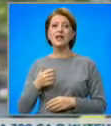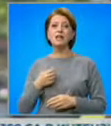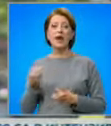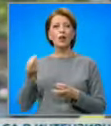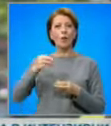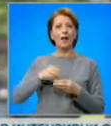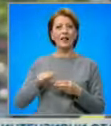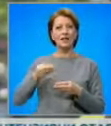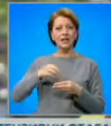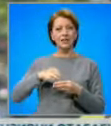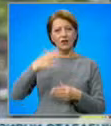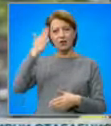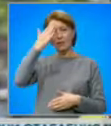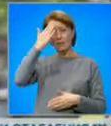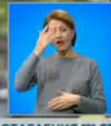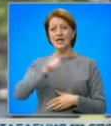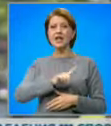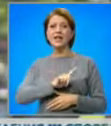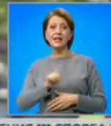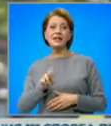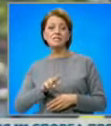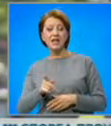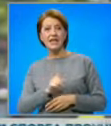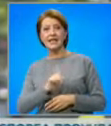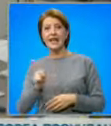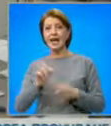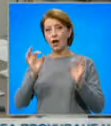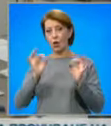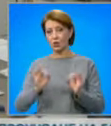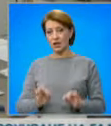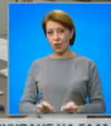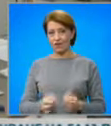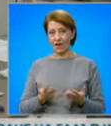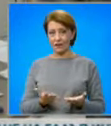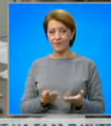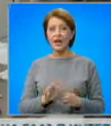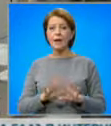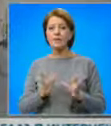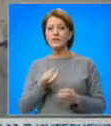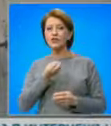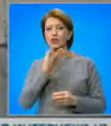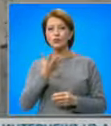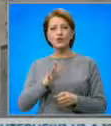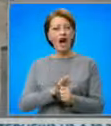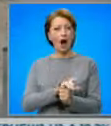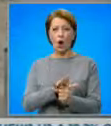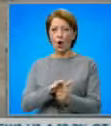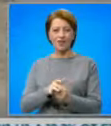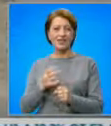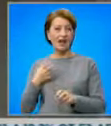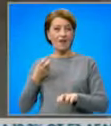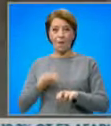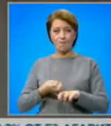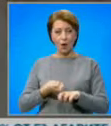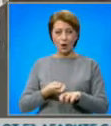заболявания, или неустановен преди това имунен дефицит. При всички случаи, които децата у нас с COVID са стигнали до